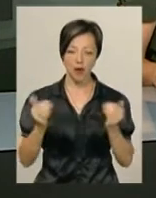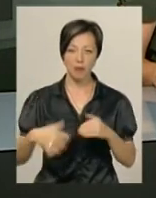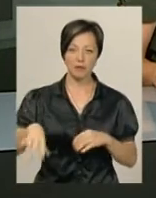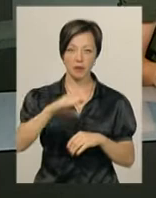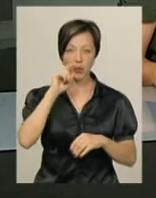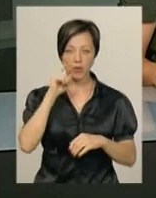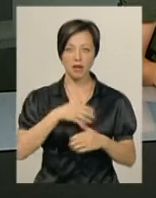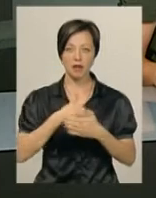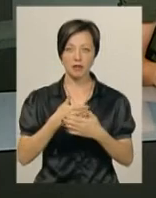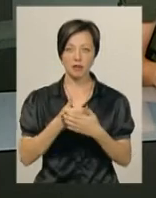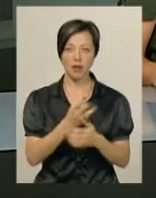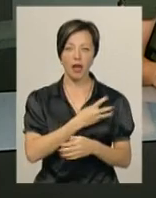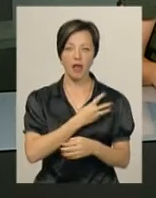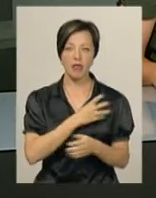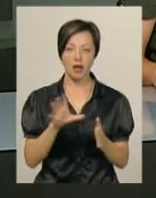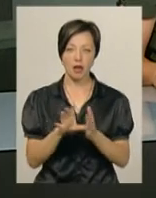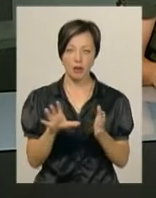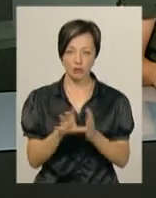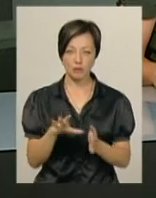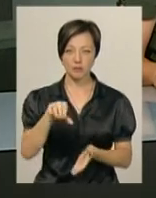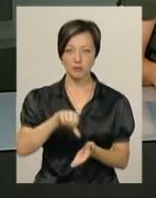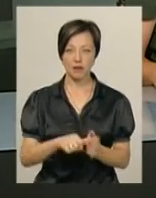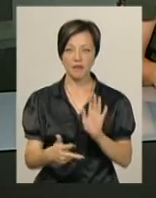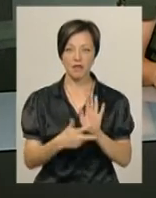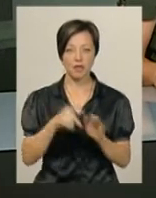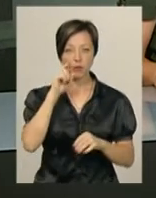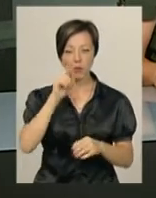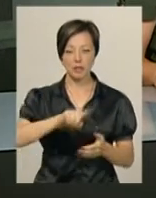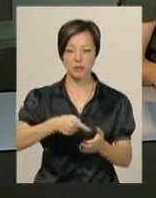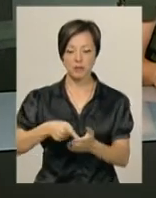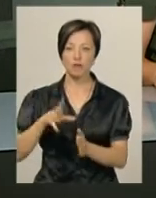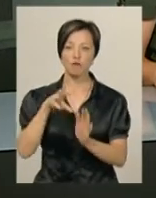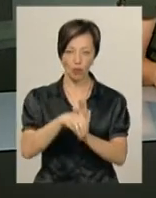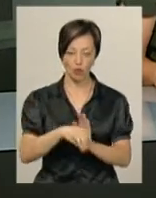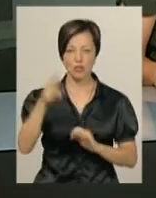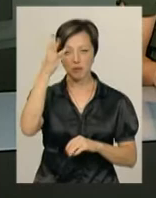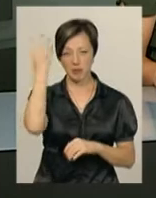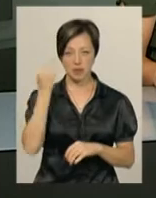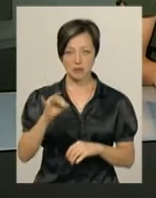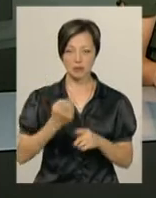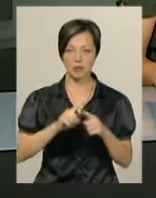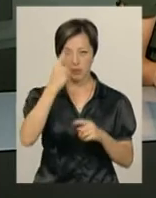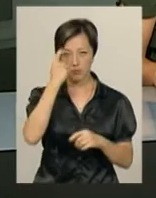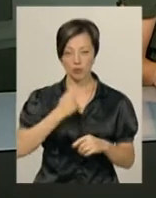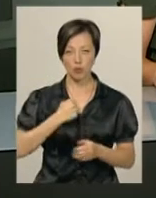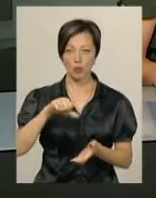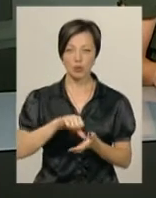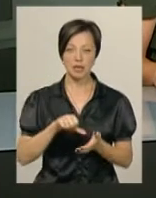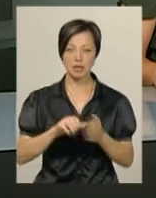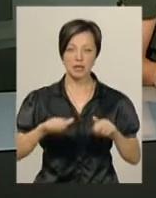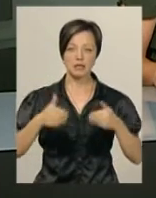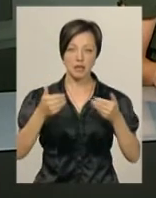ініціативи «Активуй енергію», у якій беруть участь 8 українських міст, в числі і Хмельницький. Про це нам повідомив учасник